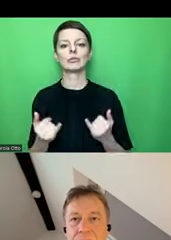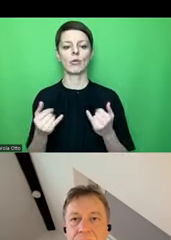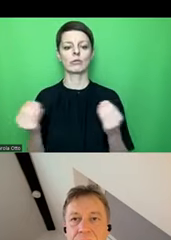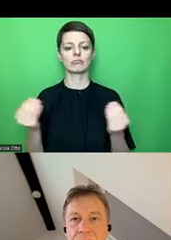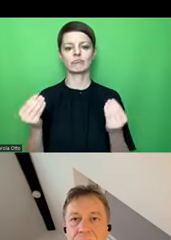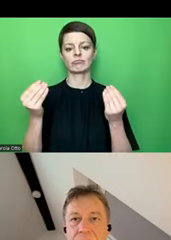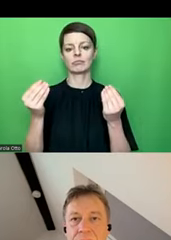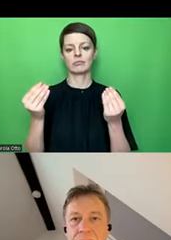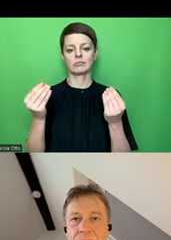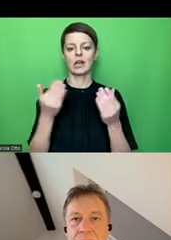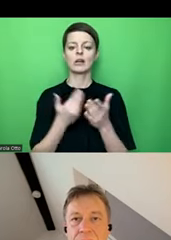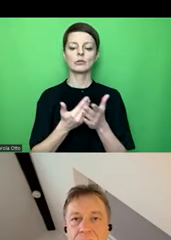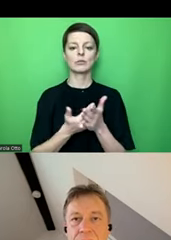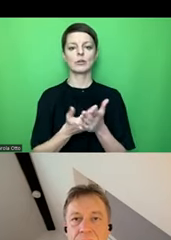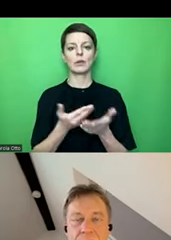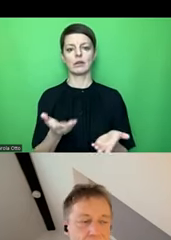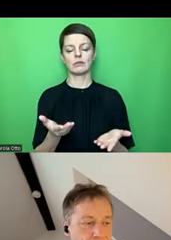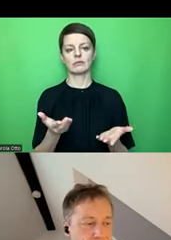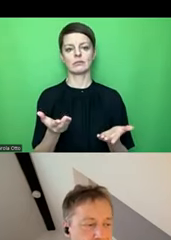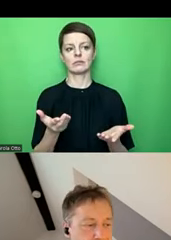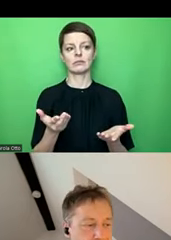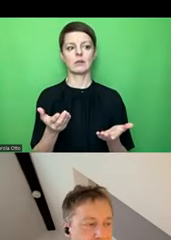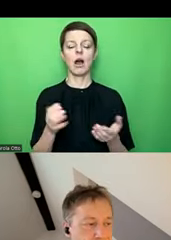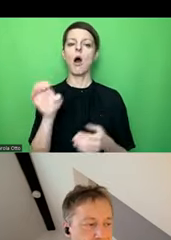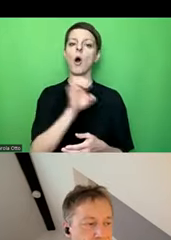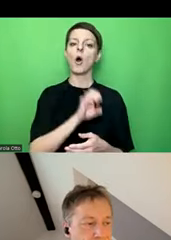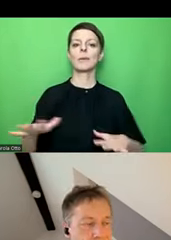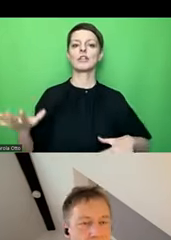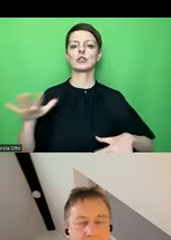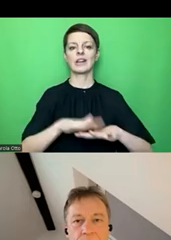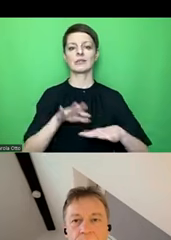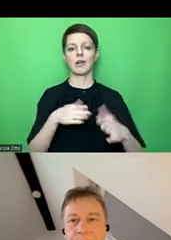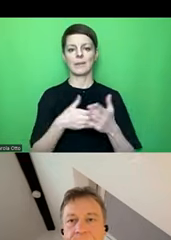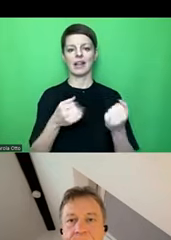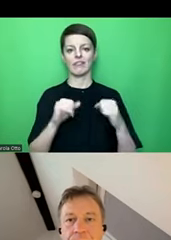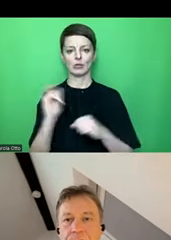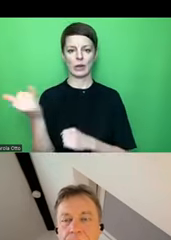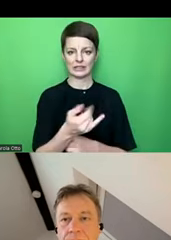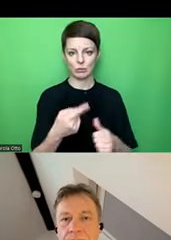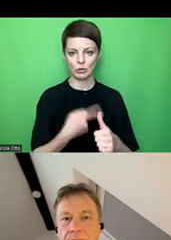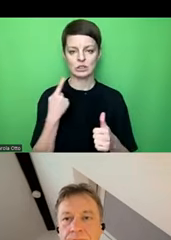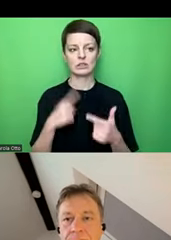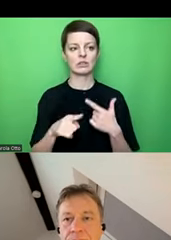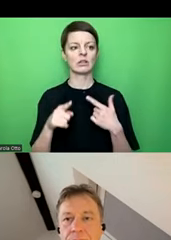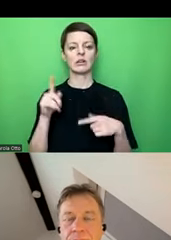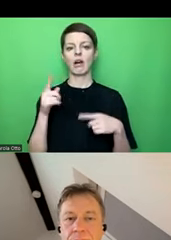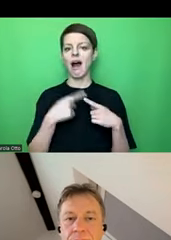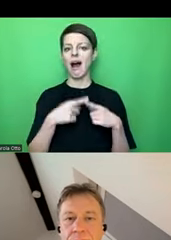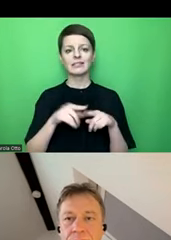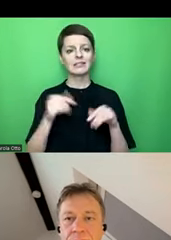eben dem Europäischen Netzwerk für barrierefreien Tourismus, verschiedenen weiteren